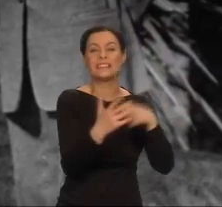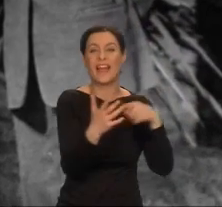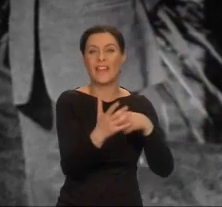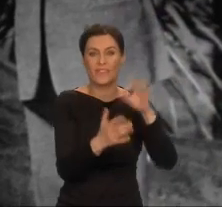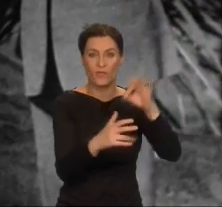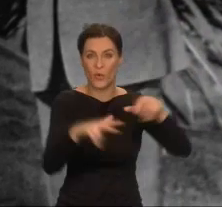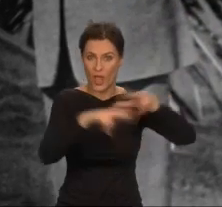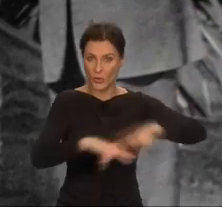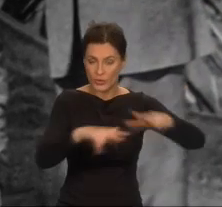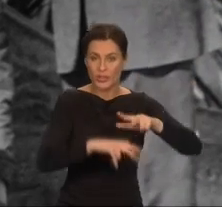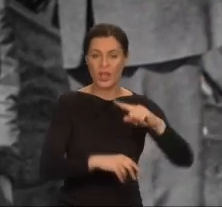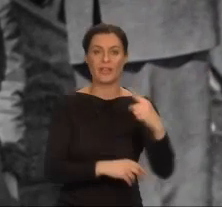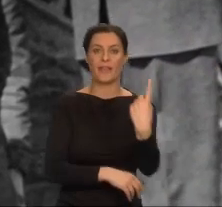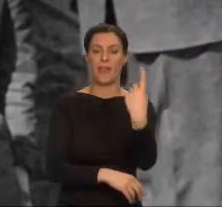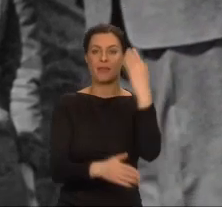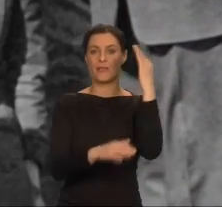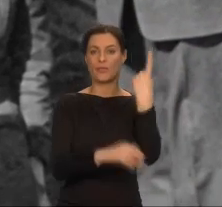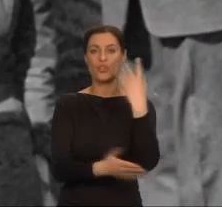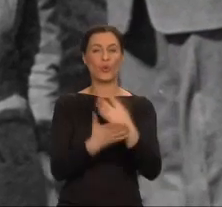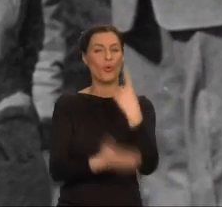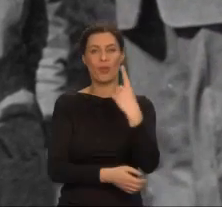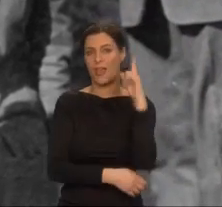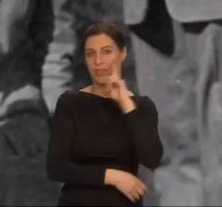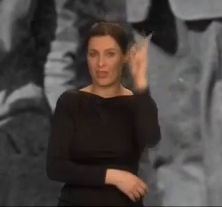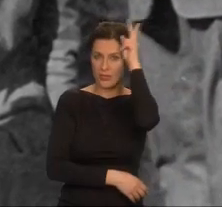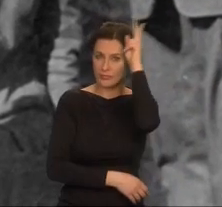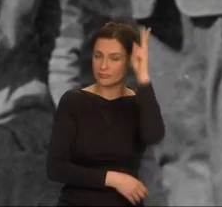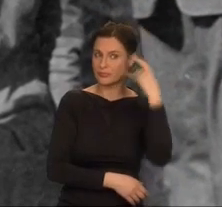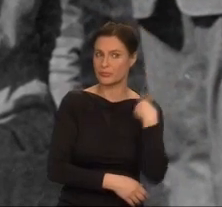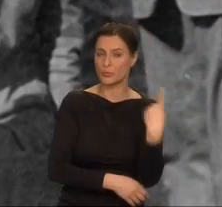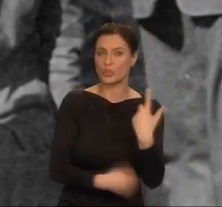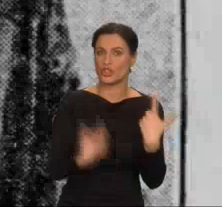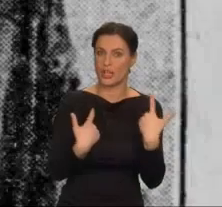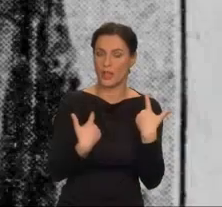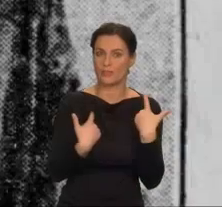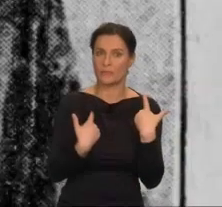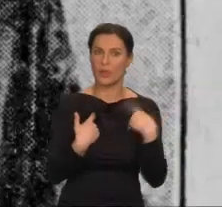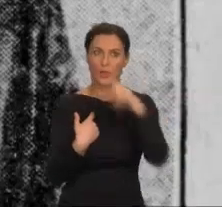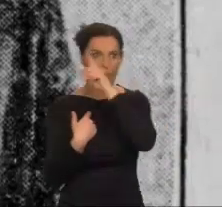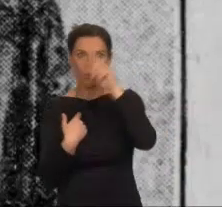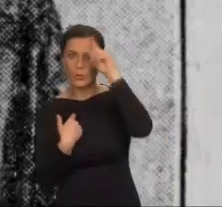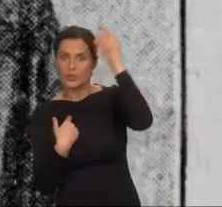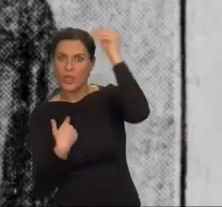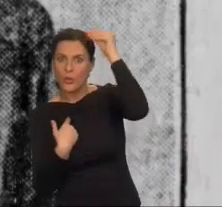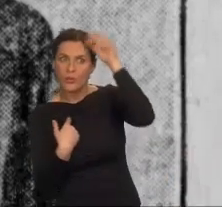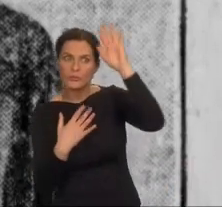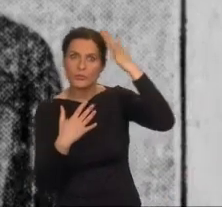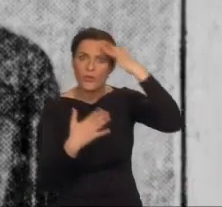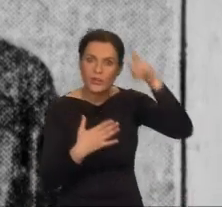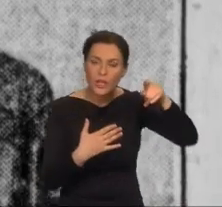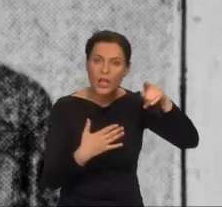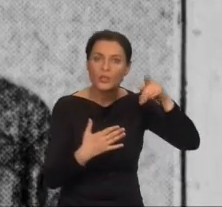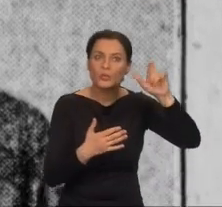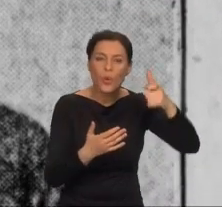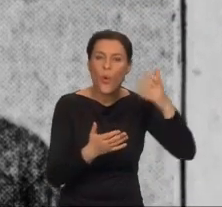usłyszeli o nim antropolodzy z San Francisco. Uznali, że jest ostatnim autentycznym Indianinem z Kalifornii.